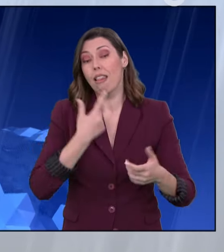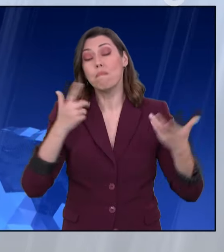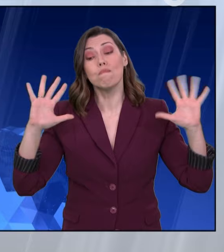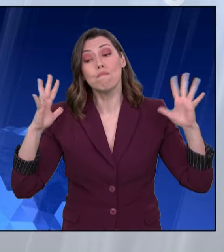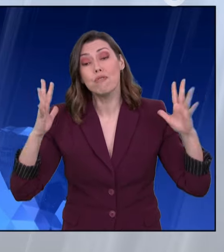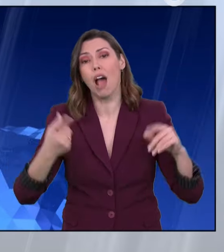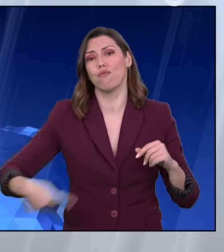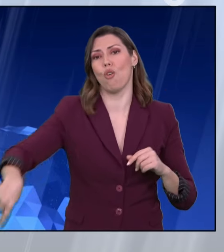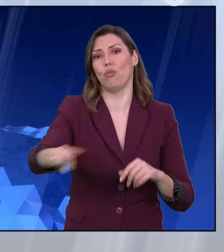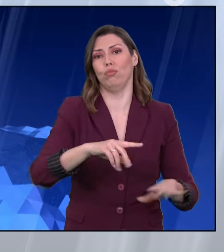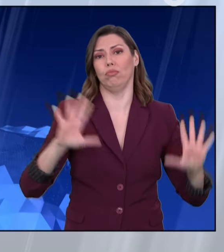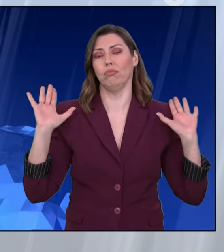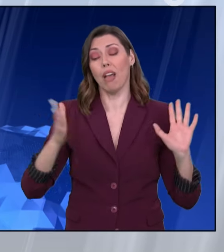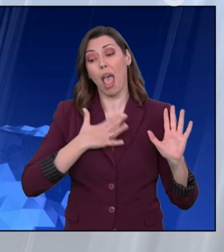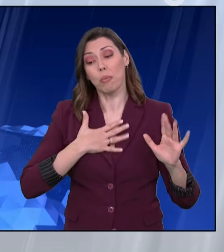είμαστε με το σωστό.